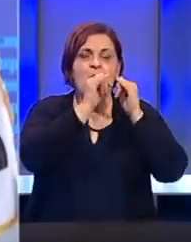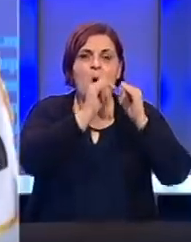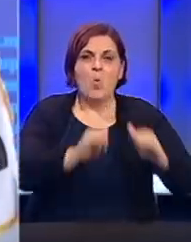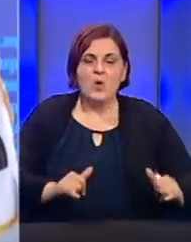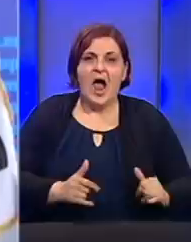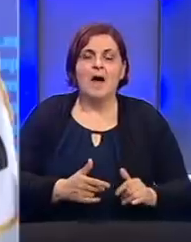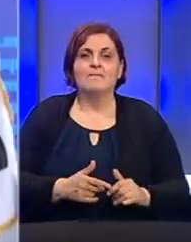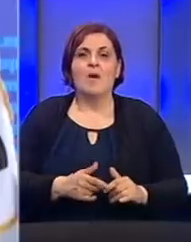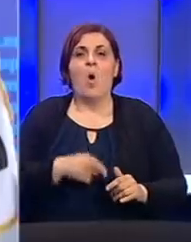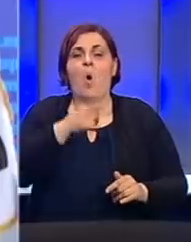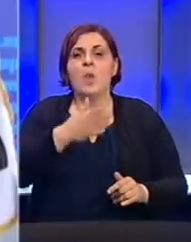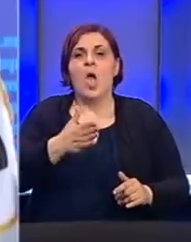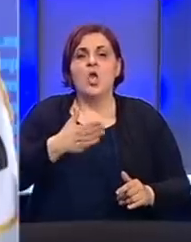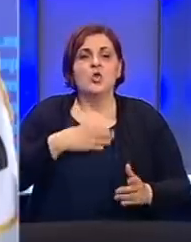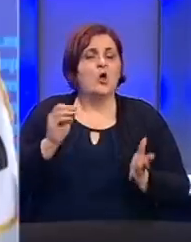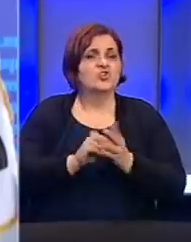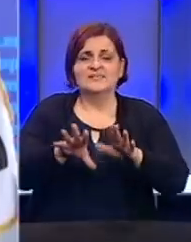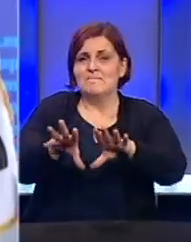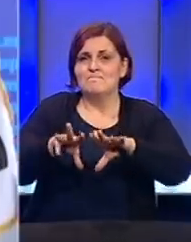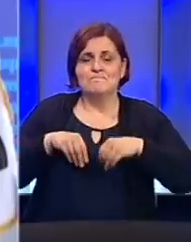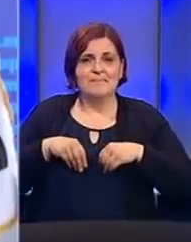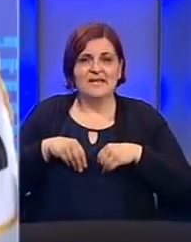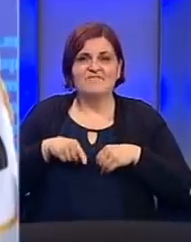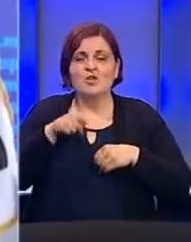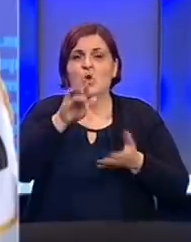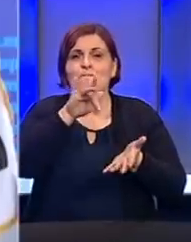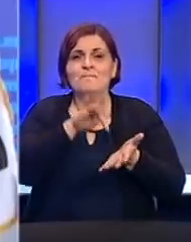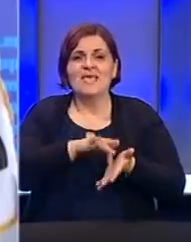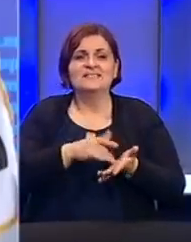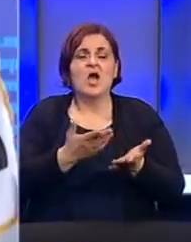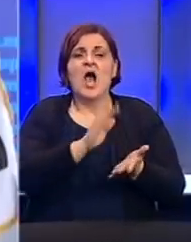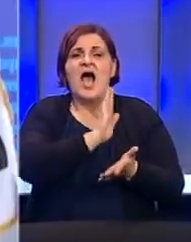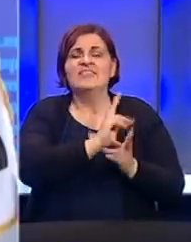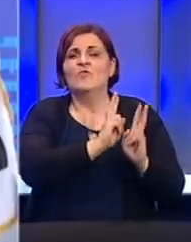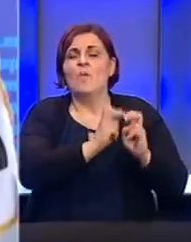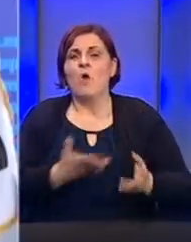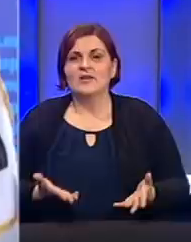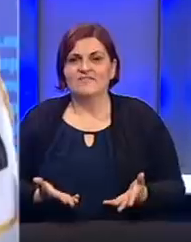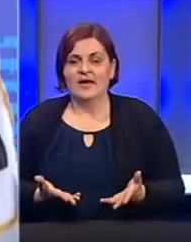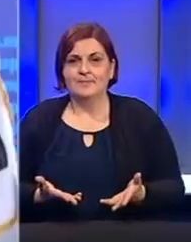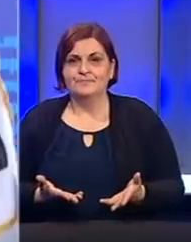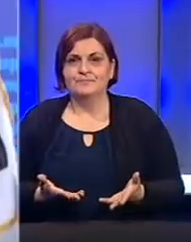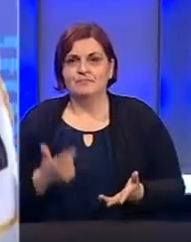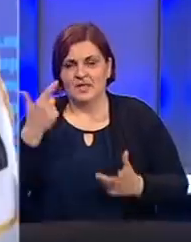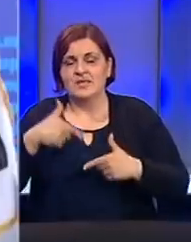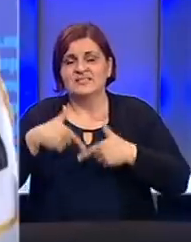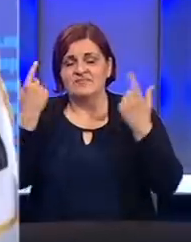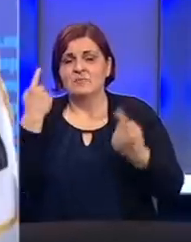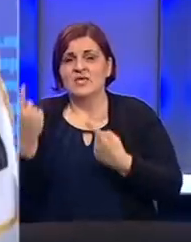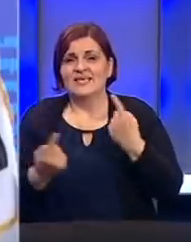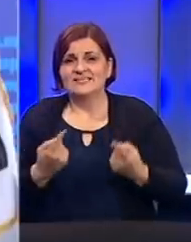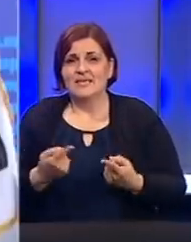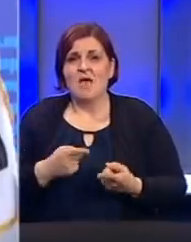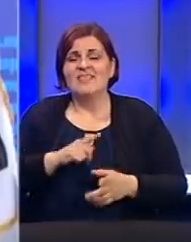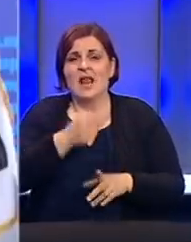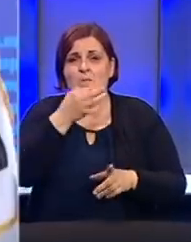oni još nisi prihetli znači to mjesto kao mjesto njihovog boravka svijestili smo situacije da im je